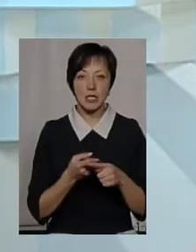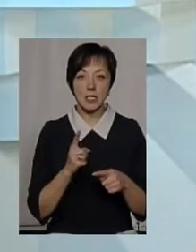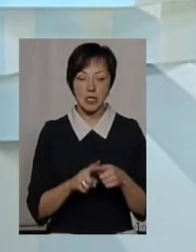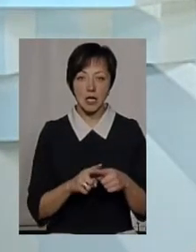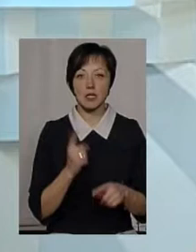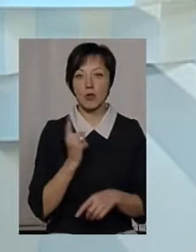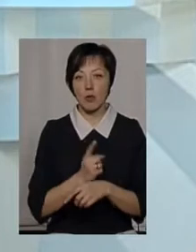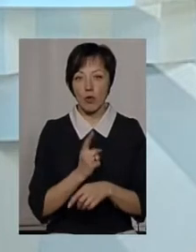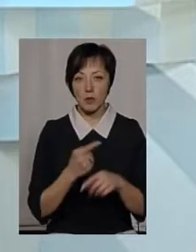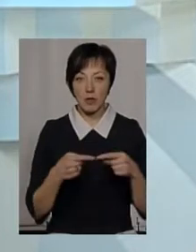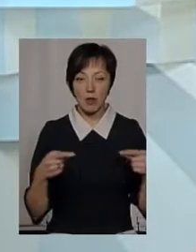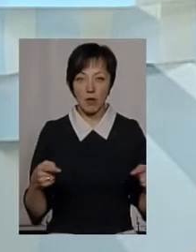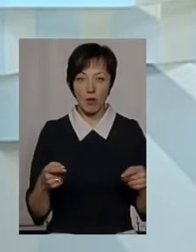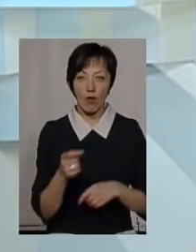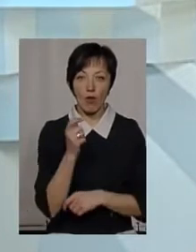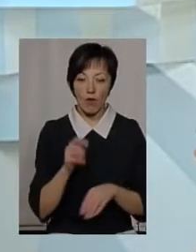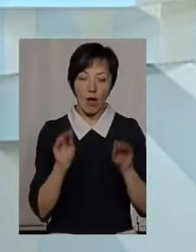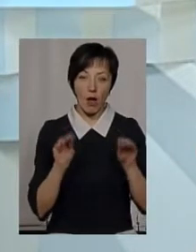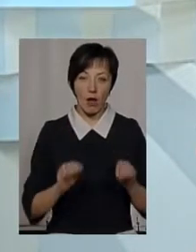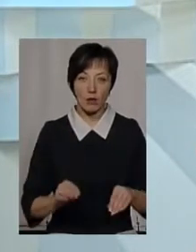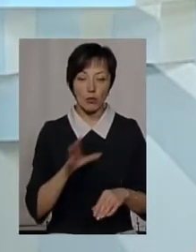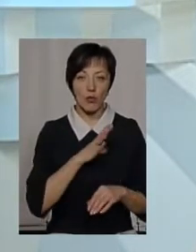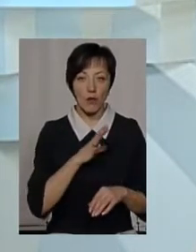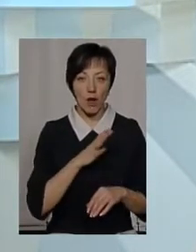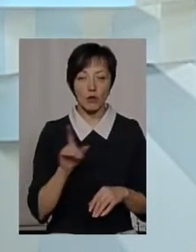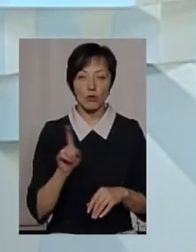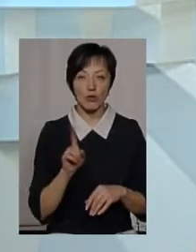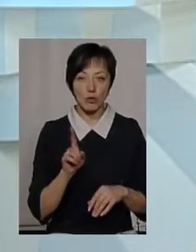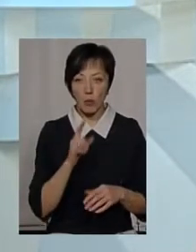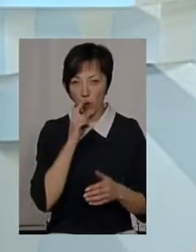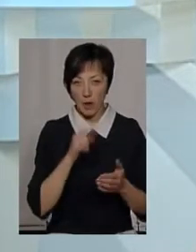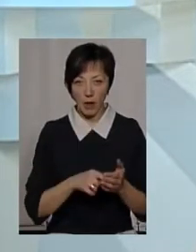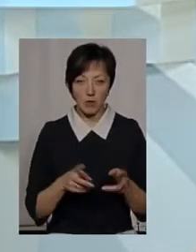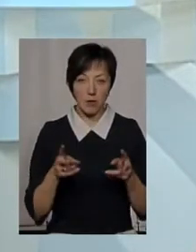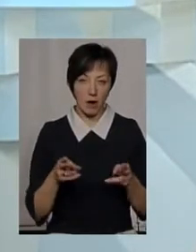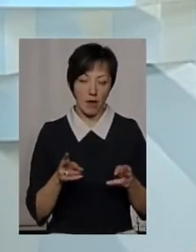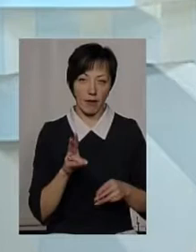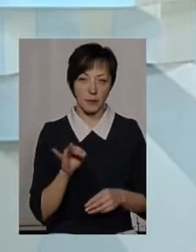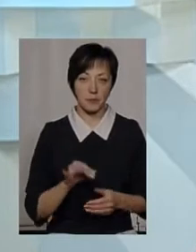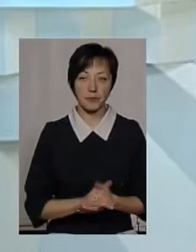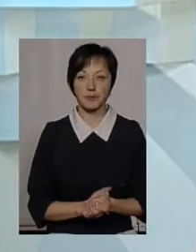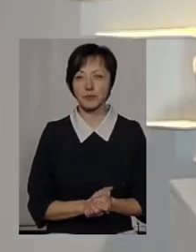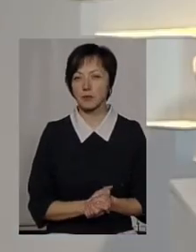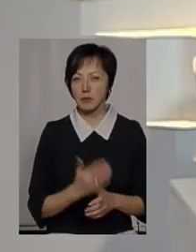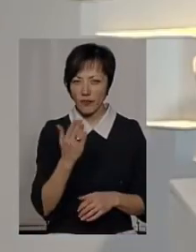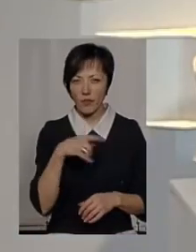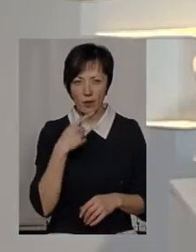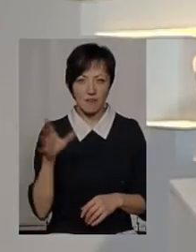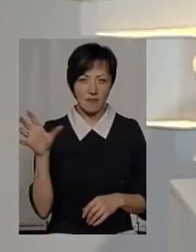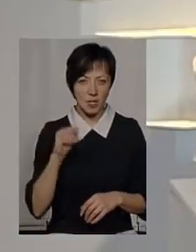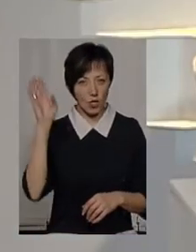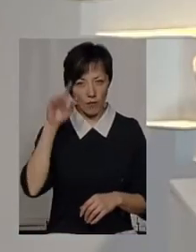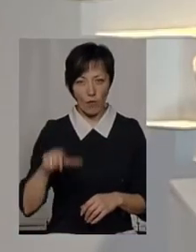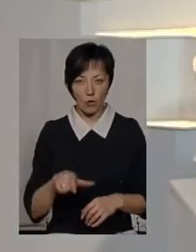забронне знарядіолову. Ми його вилучаємо, складаємо відповідний акт. І буває, що в ньому попадуться також раки. А ви кажете, що у всіх,